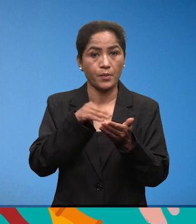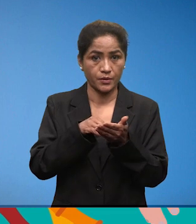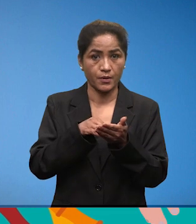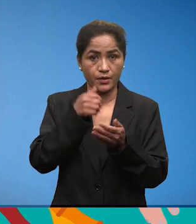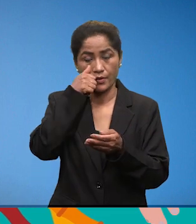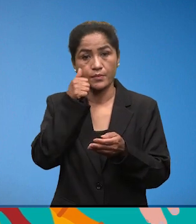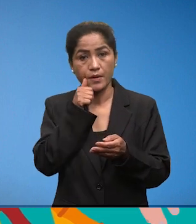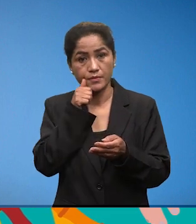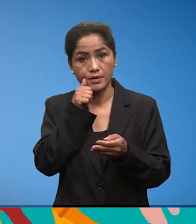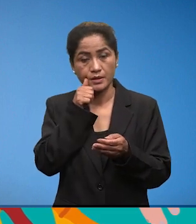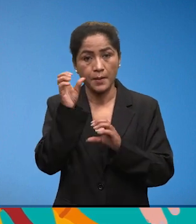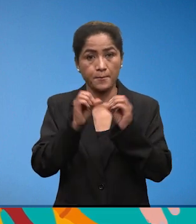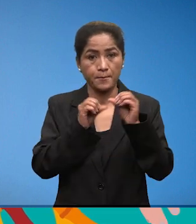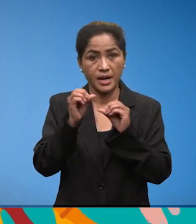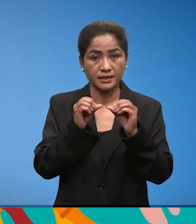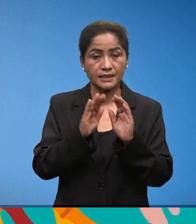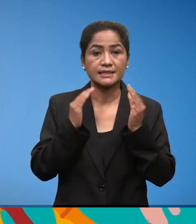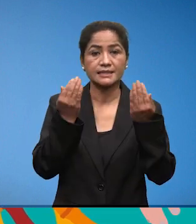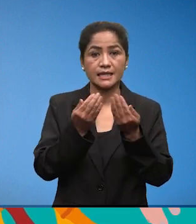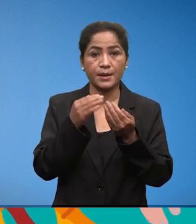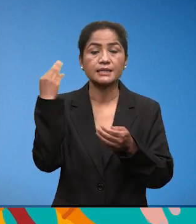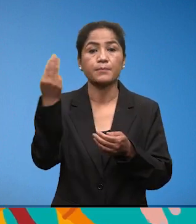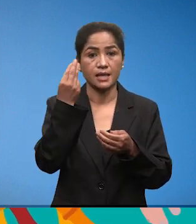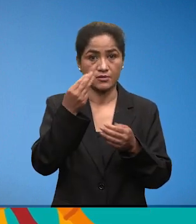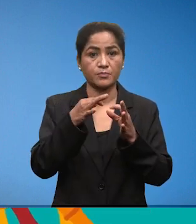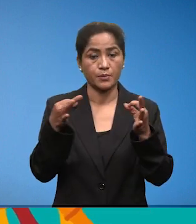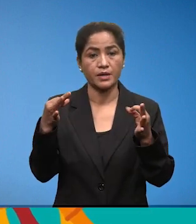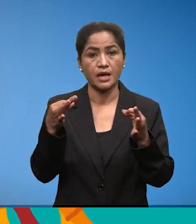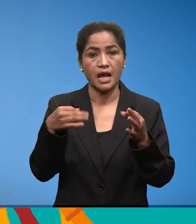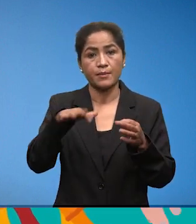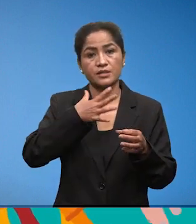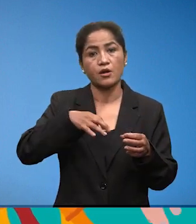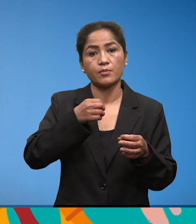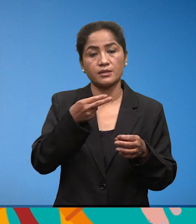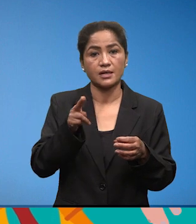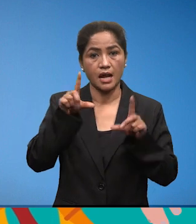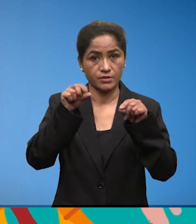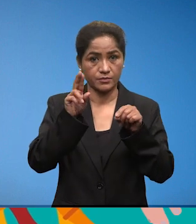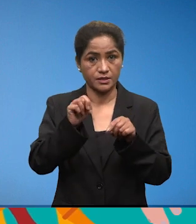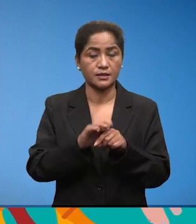प्राकर्तिक तथा सामाजिक बाताबरन इत्यादी हमी सबई लाइ चाहिए